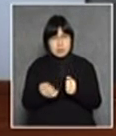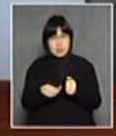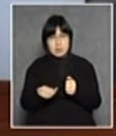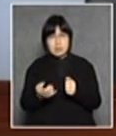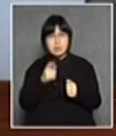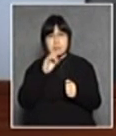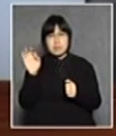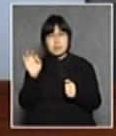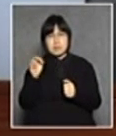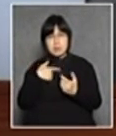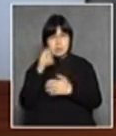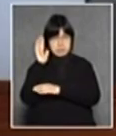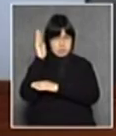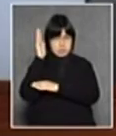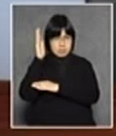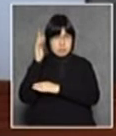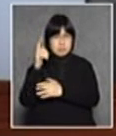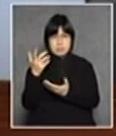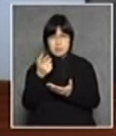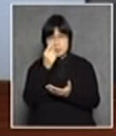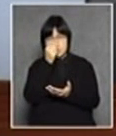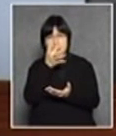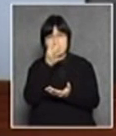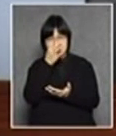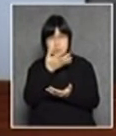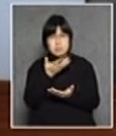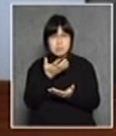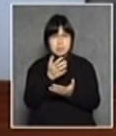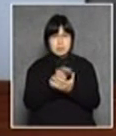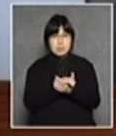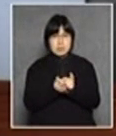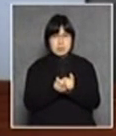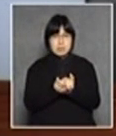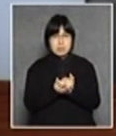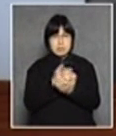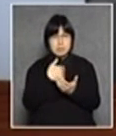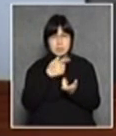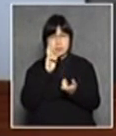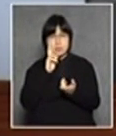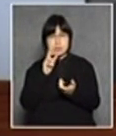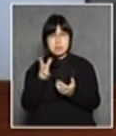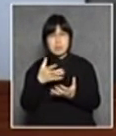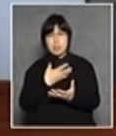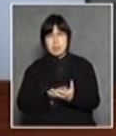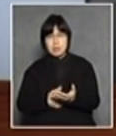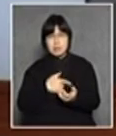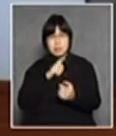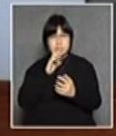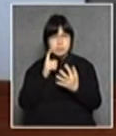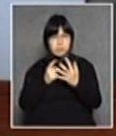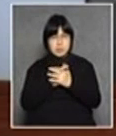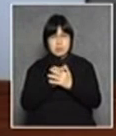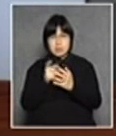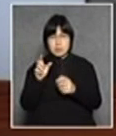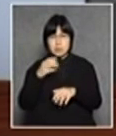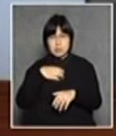我在這裡發言沒有興趣去掃大家的慶或者抹摘那些尖指的可能我認為這個世界真是有